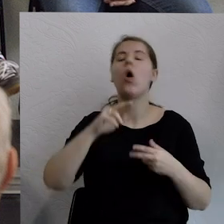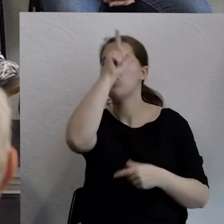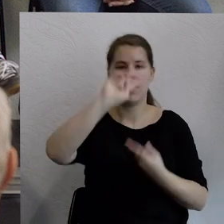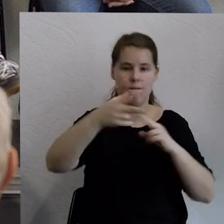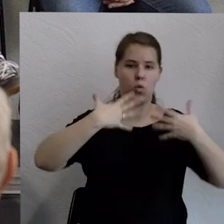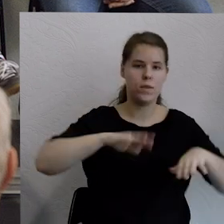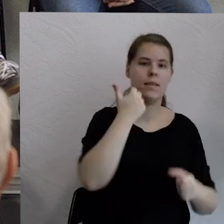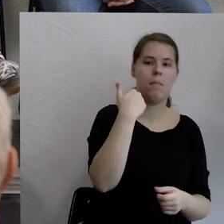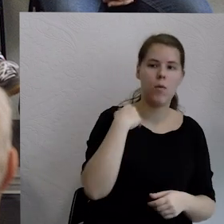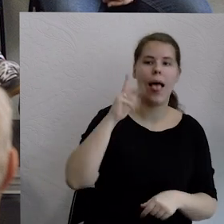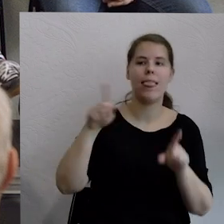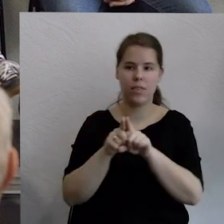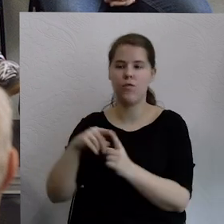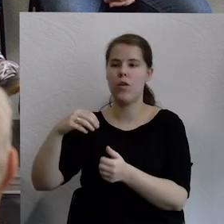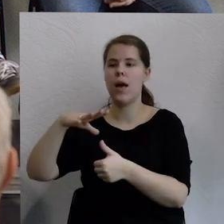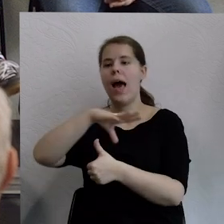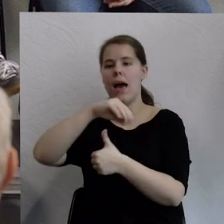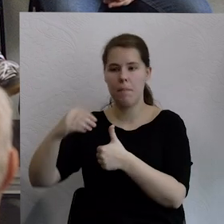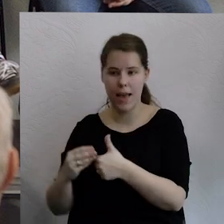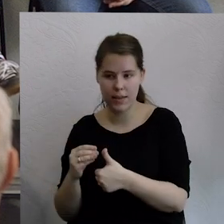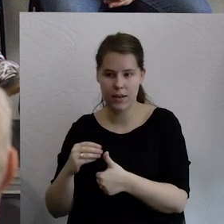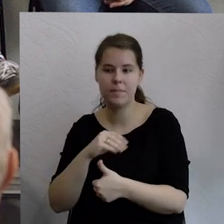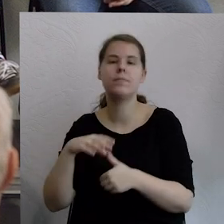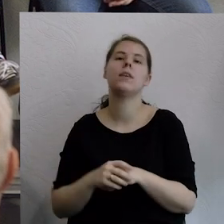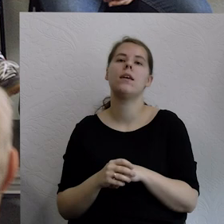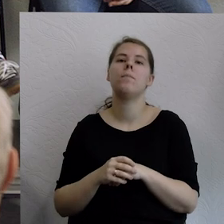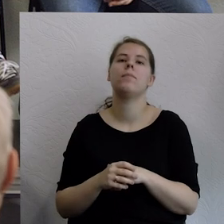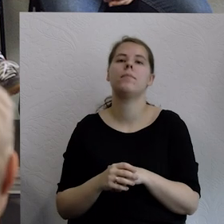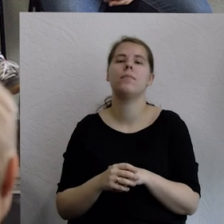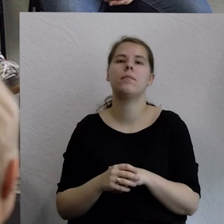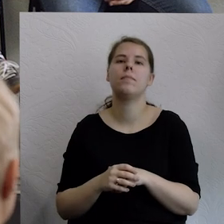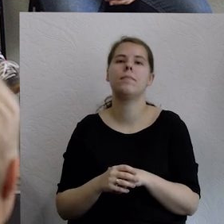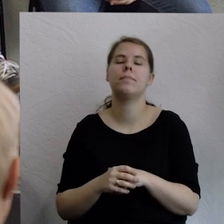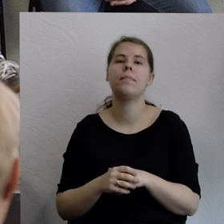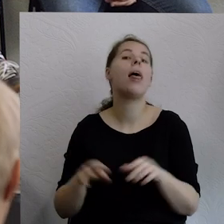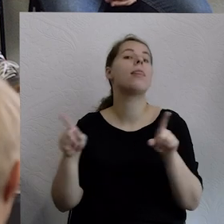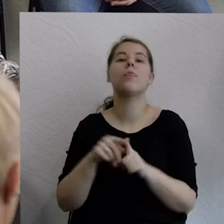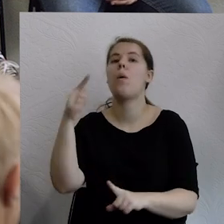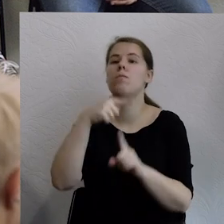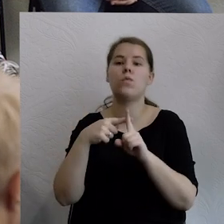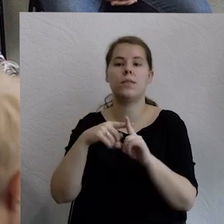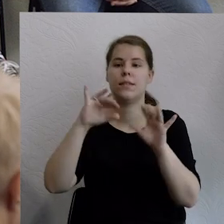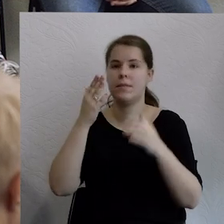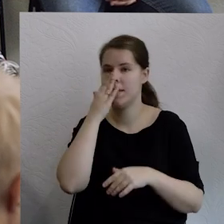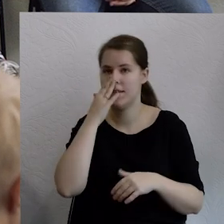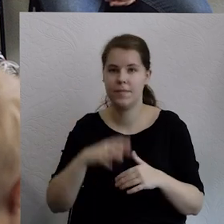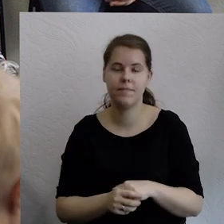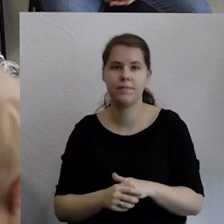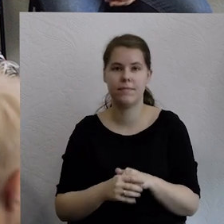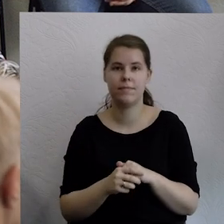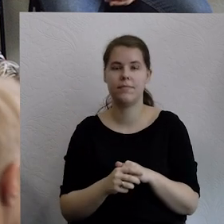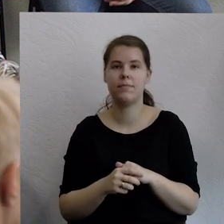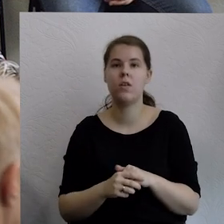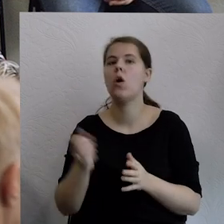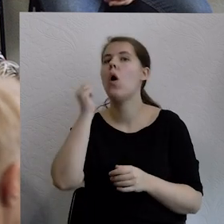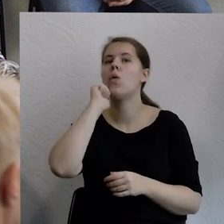otwartych, którzy chcą i którzy traktują taką przestrzeń jako przestrzeń ważną. Plus może też jest taki, że właściwie każdy z Was może się w to